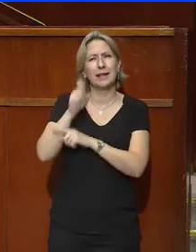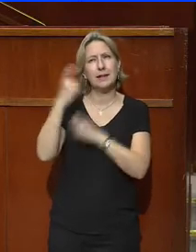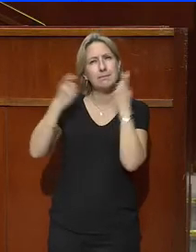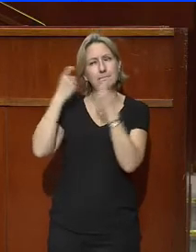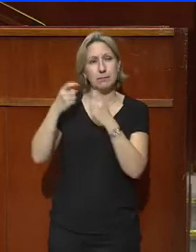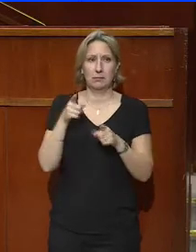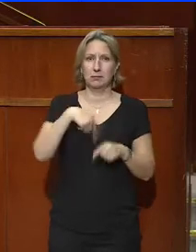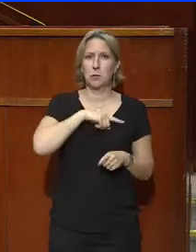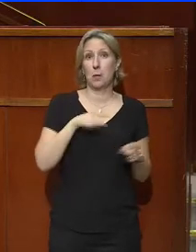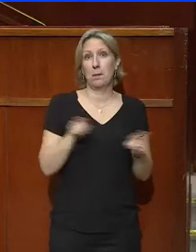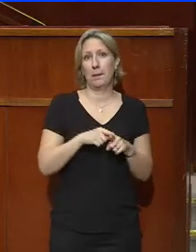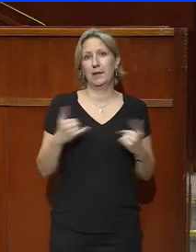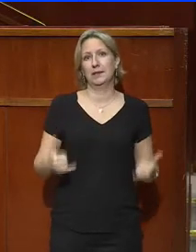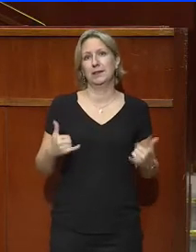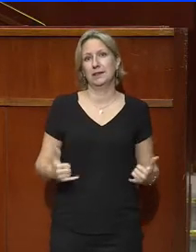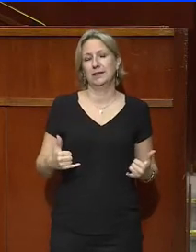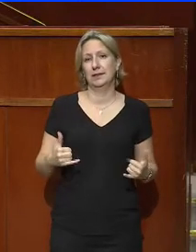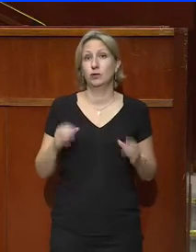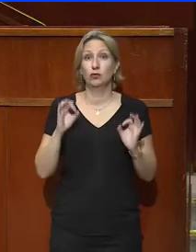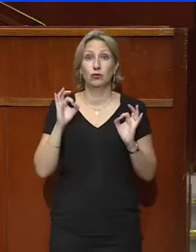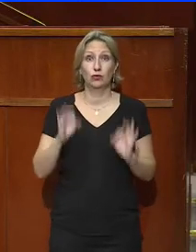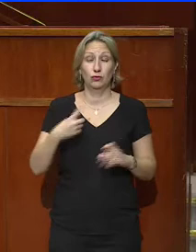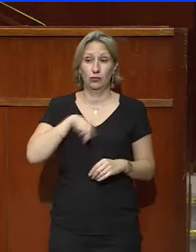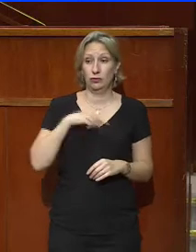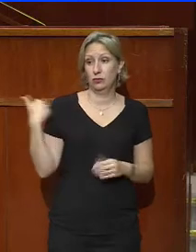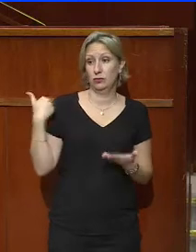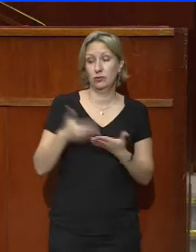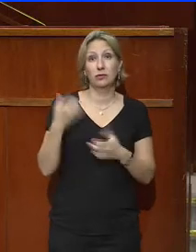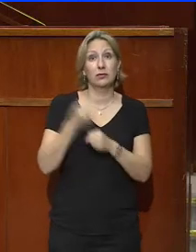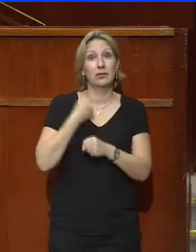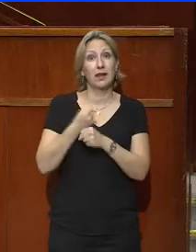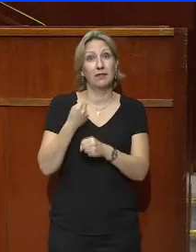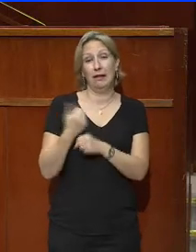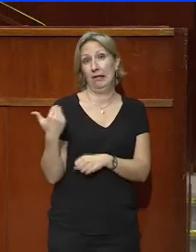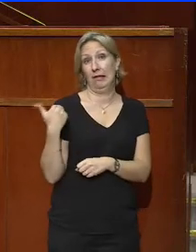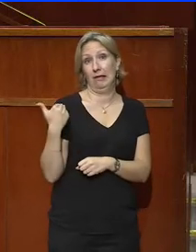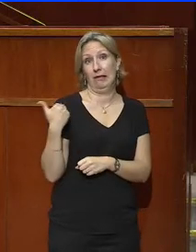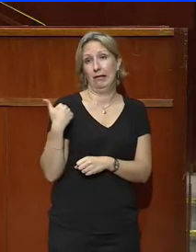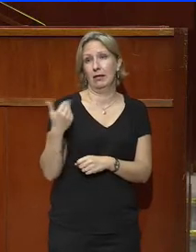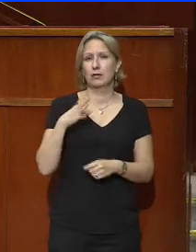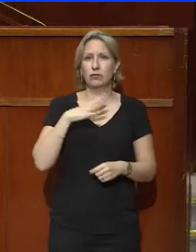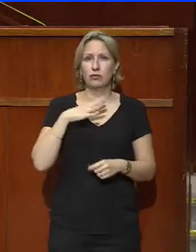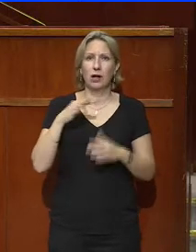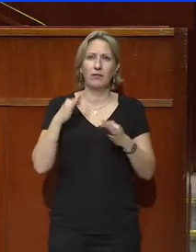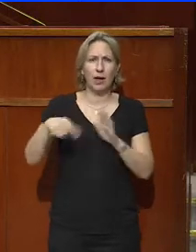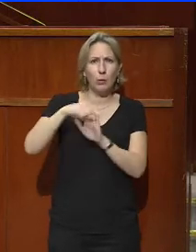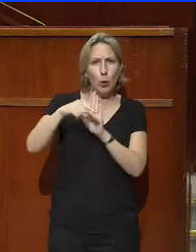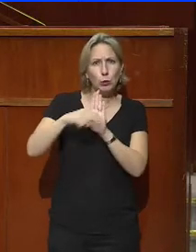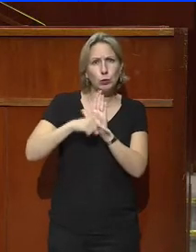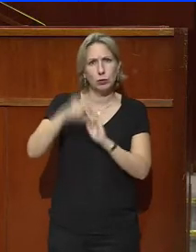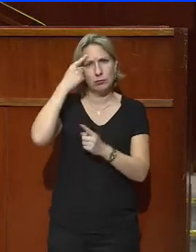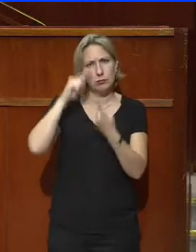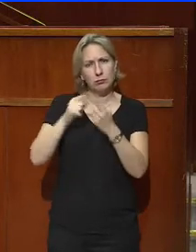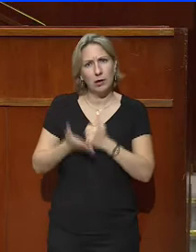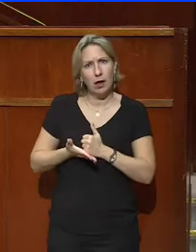Il suffit pour s'en convaincre de jeter un oeil sur nos travaux récents. Vous prendrez alors au passage la mesure précise de l'aide